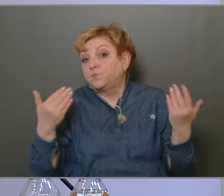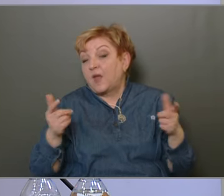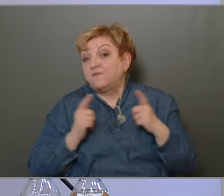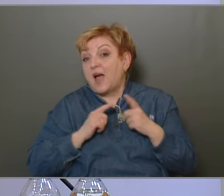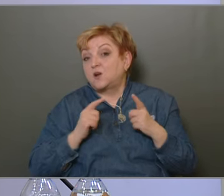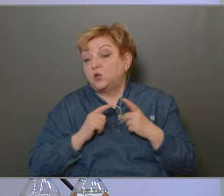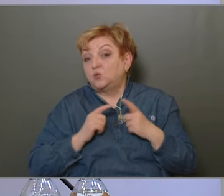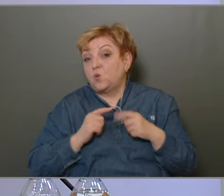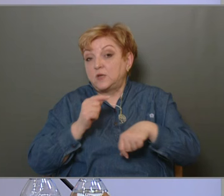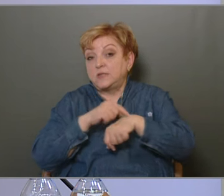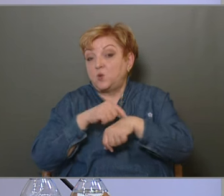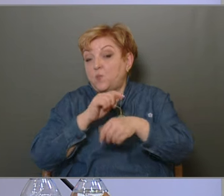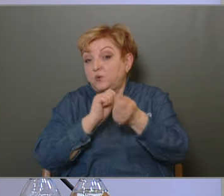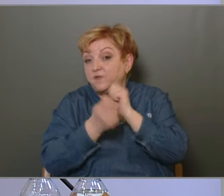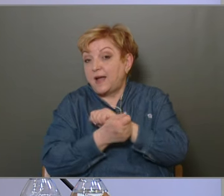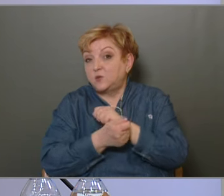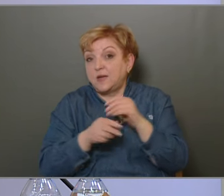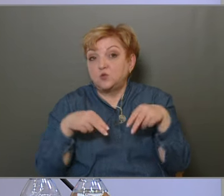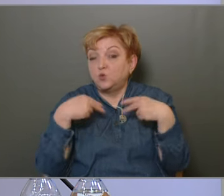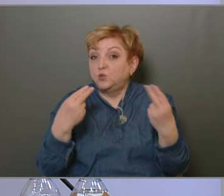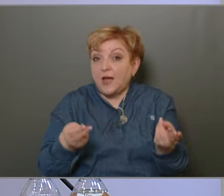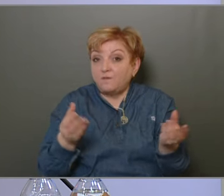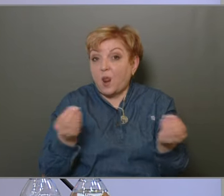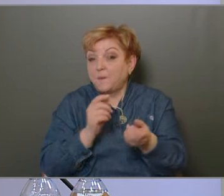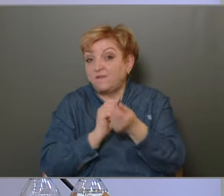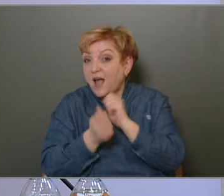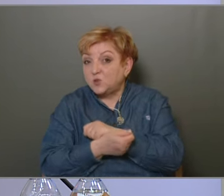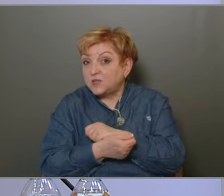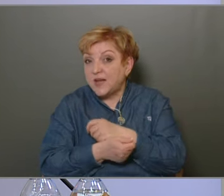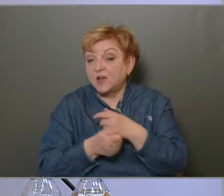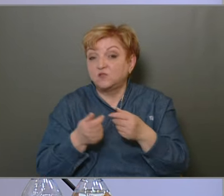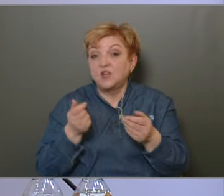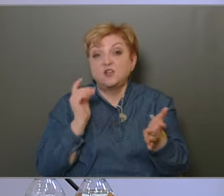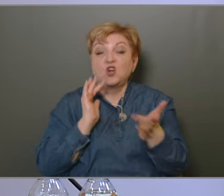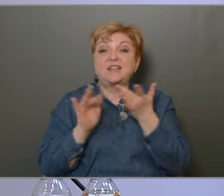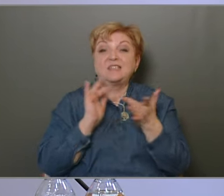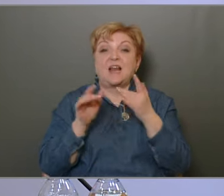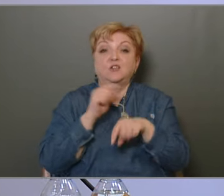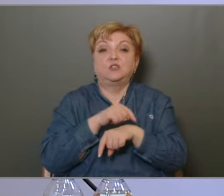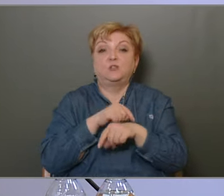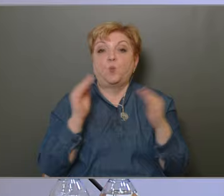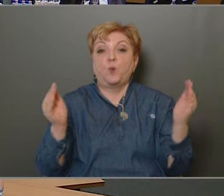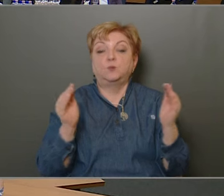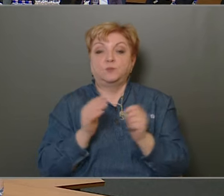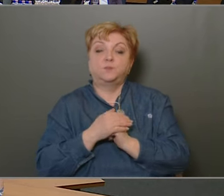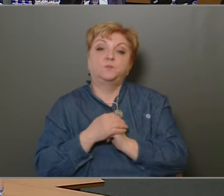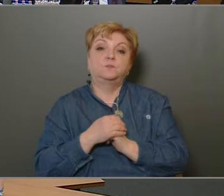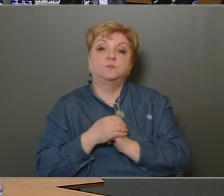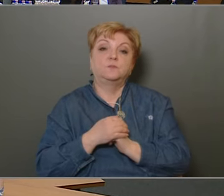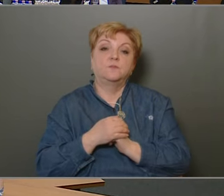Várható az időpontváltozás után valami változás, vagy ez csak egy tesztelési időpont. Ennyi lenne.